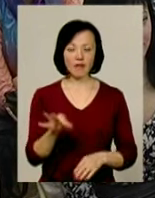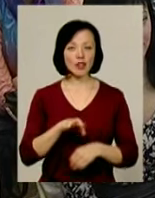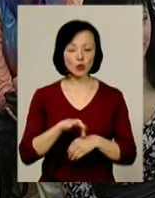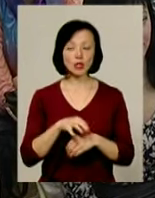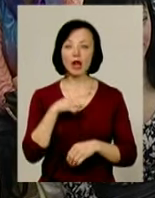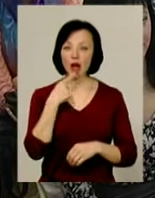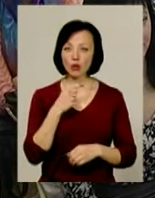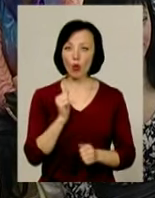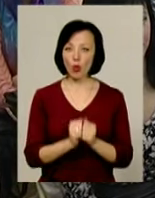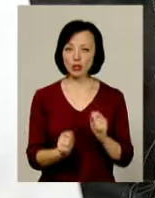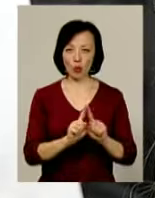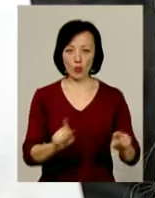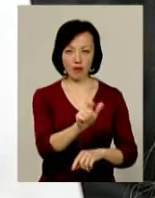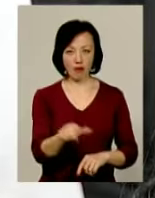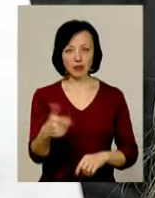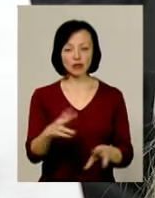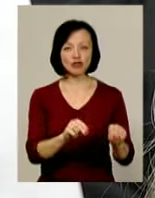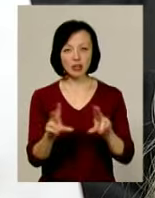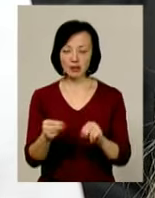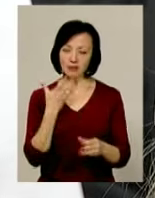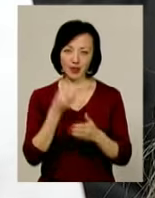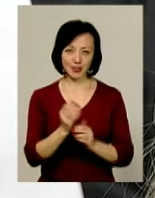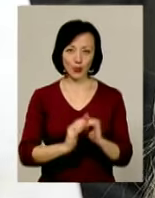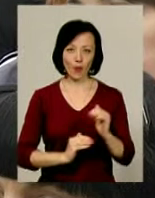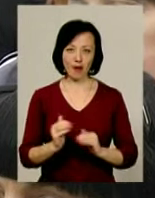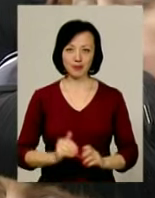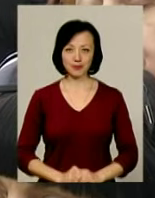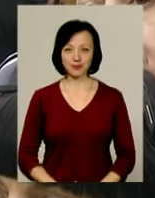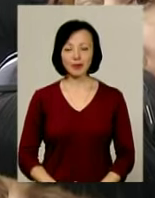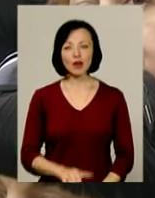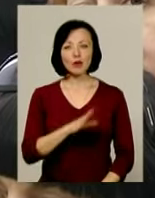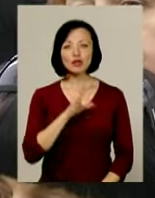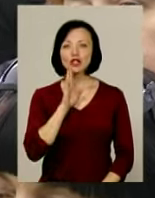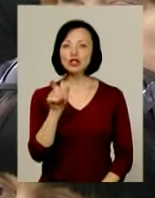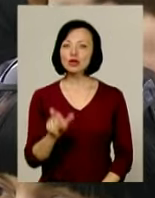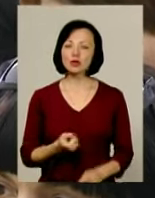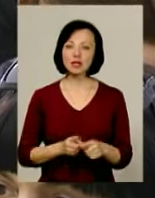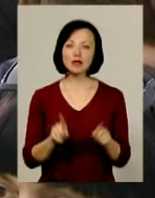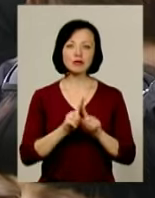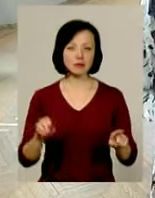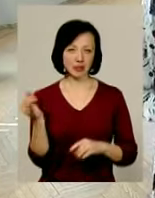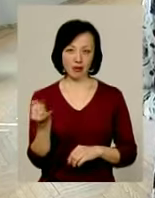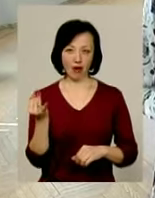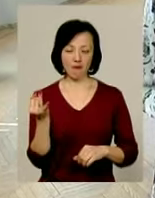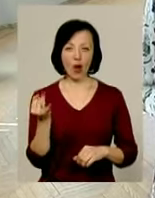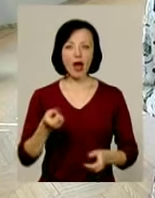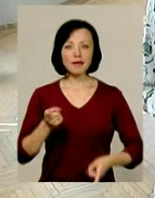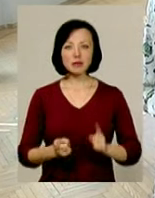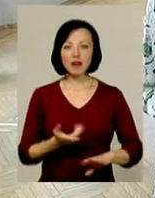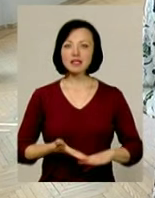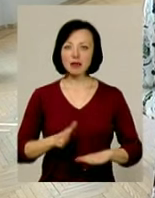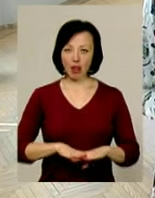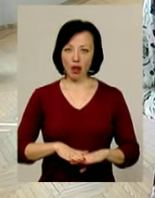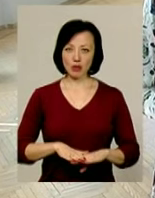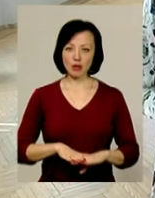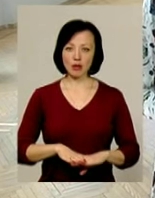переконана, що кожна унікальна. І її щастя лише у власних руках. Бути жінкою – це неймовірно цікаво. Насправді складно.